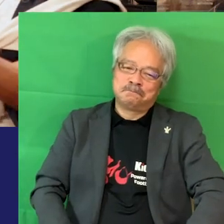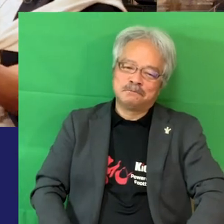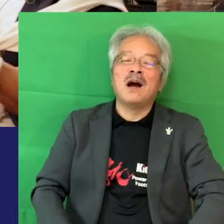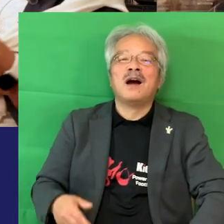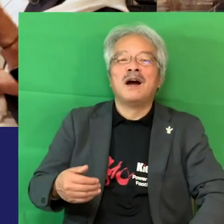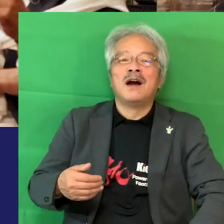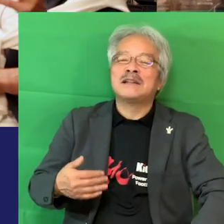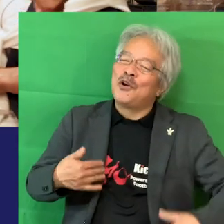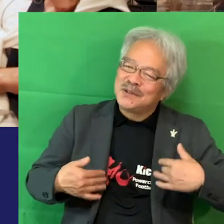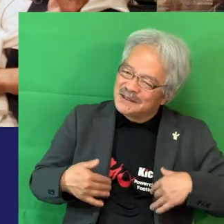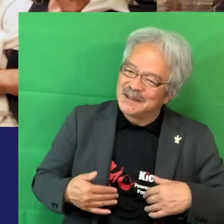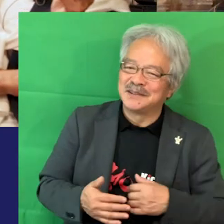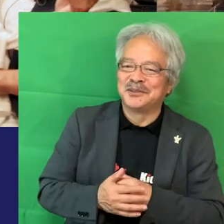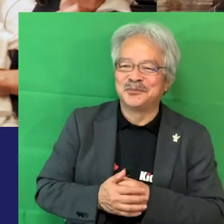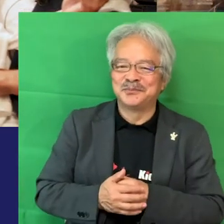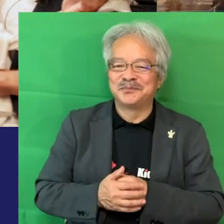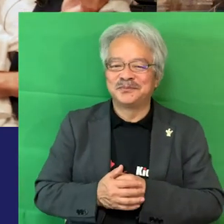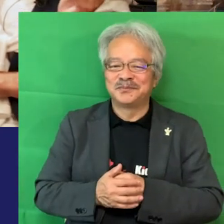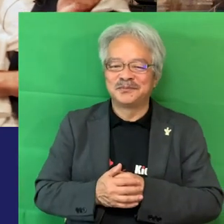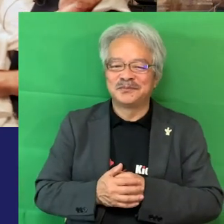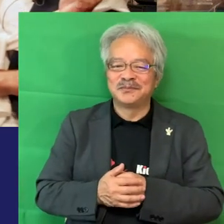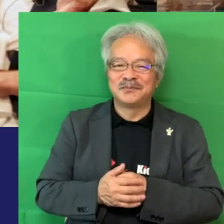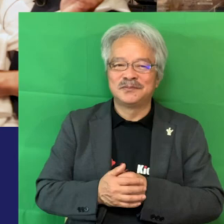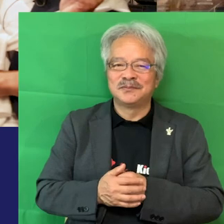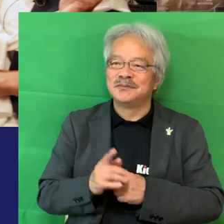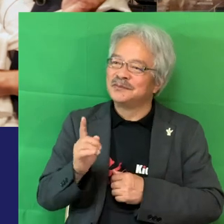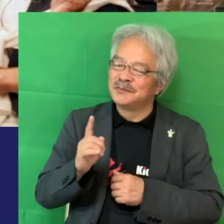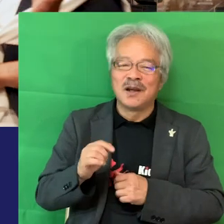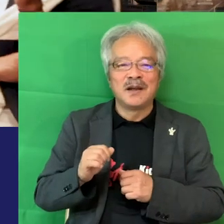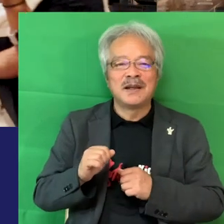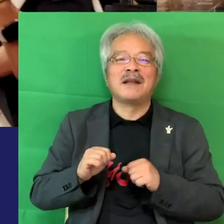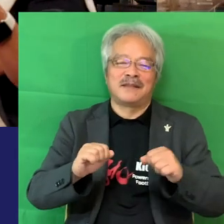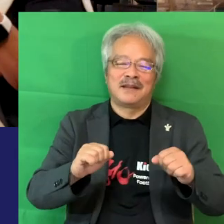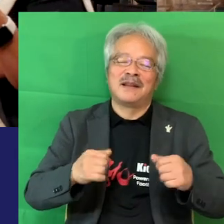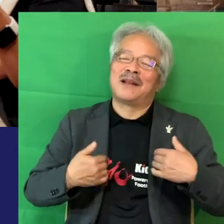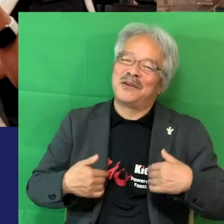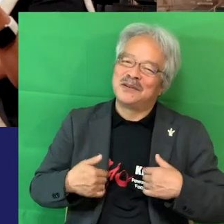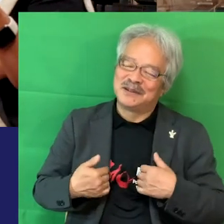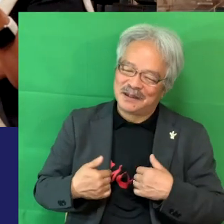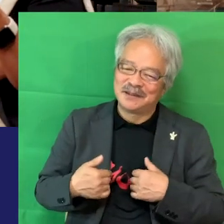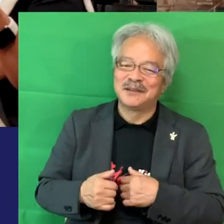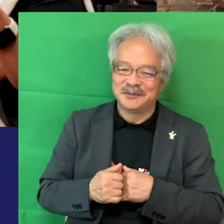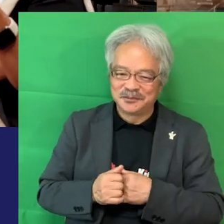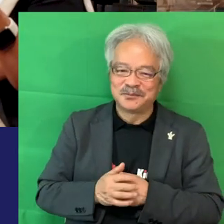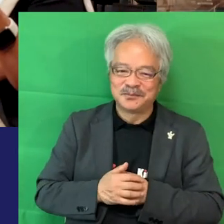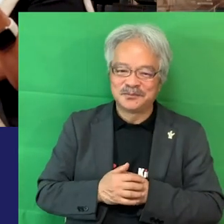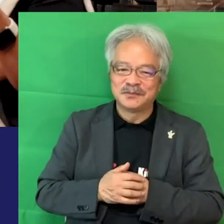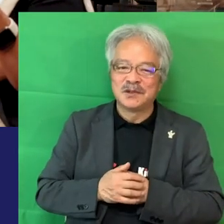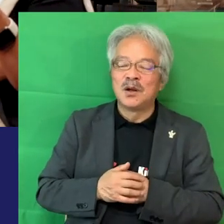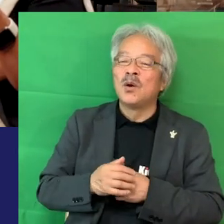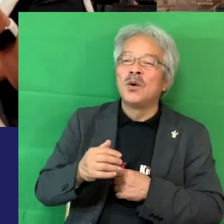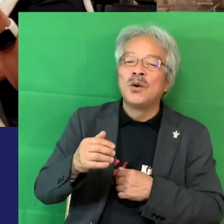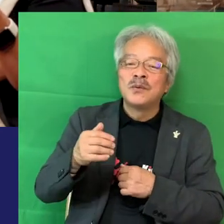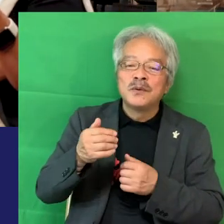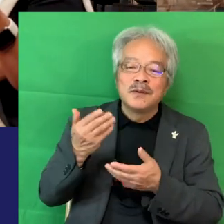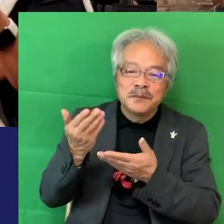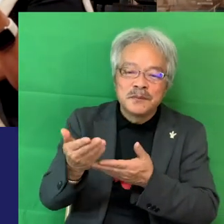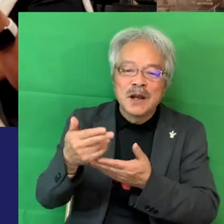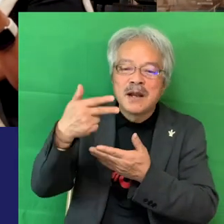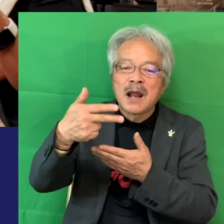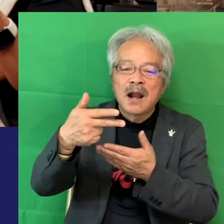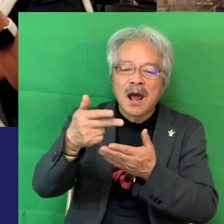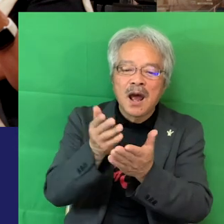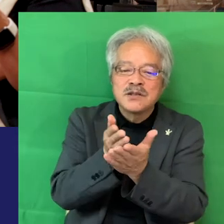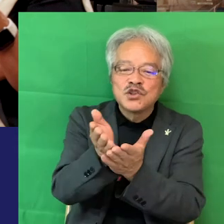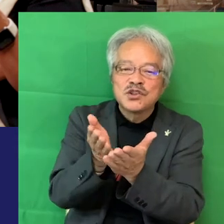楽しいですよ何をやってて北沢さんってこの7種類のチ